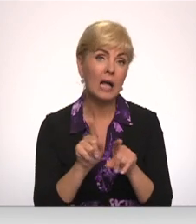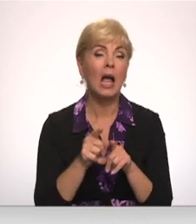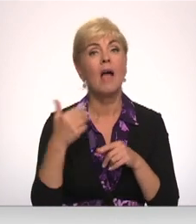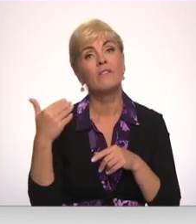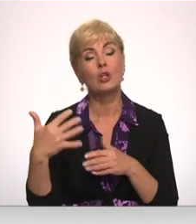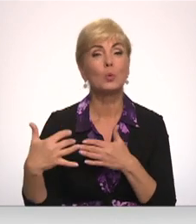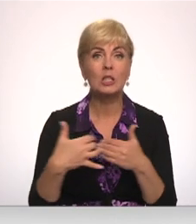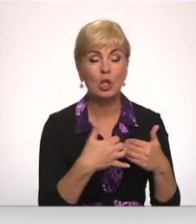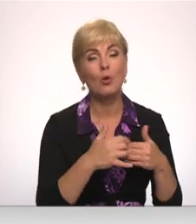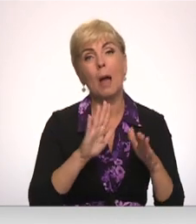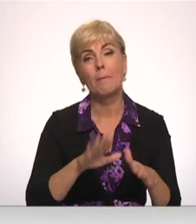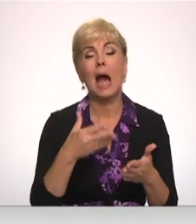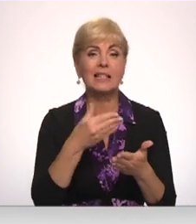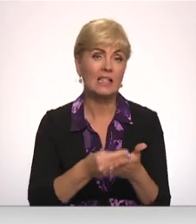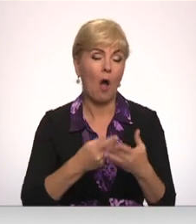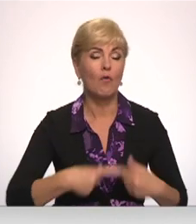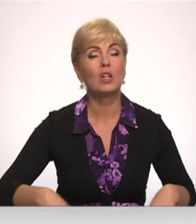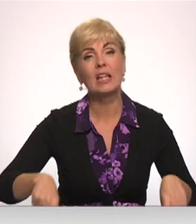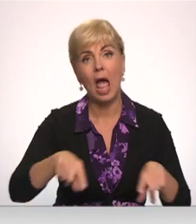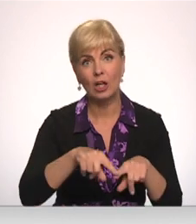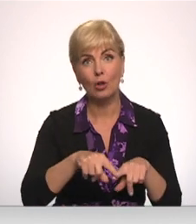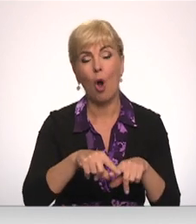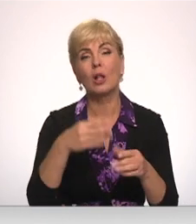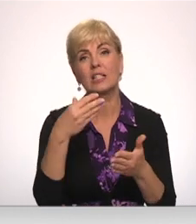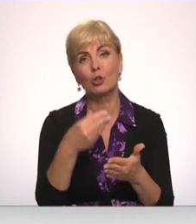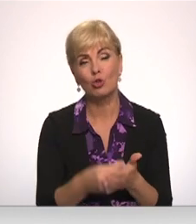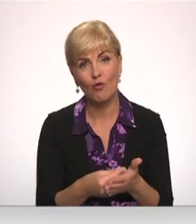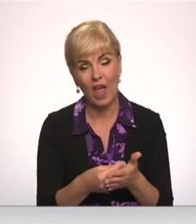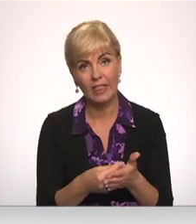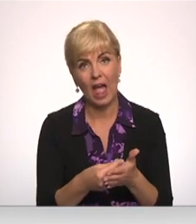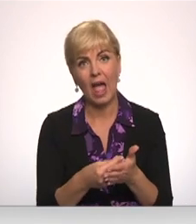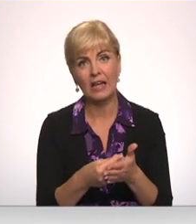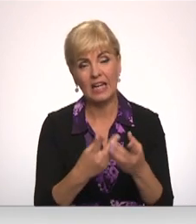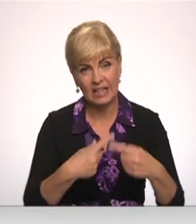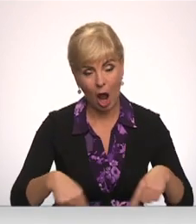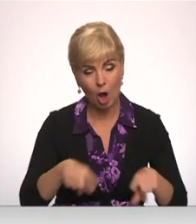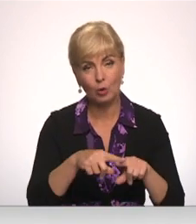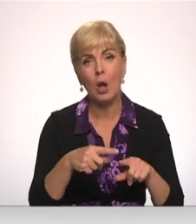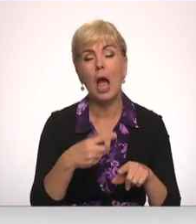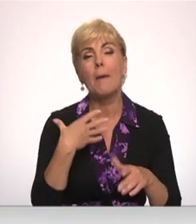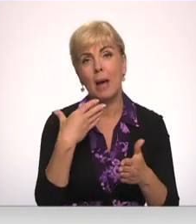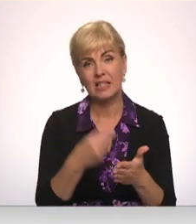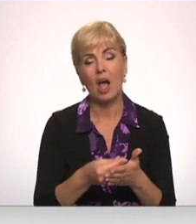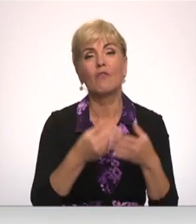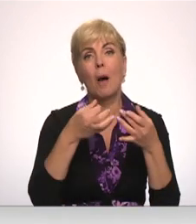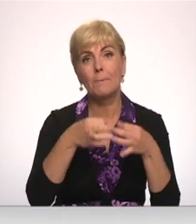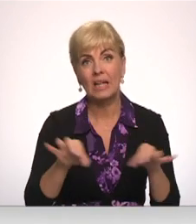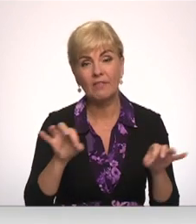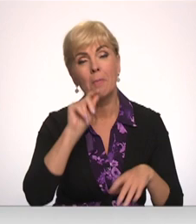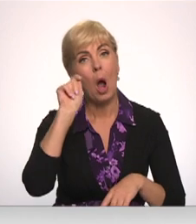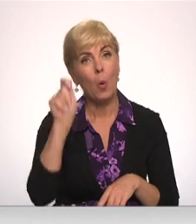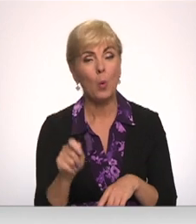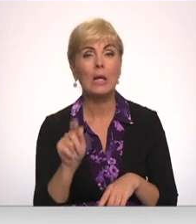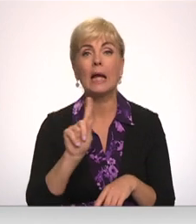cīņā par savu teritoriālo suverenitāti un par savu brīvību. Ukraina ir